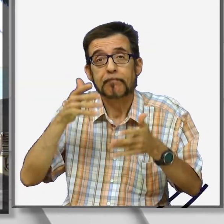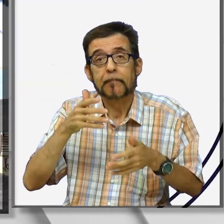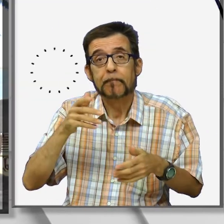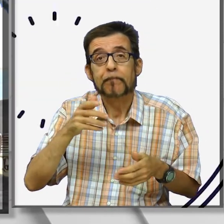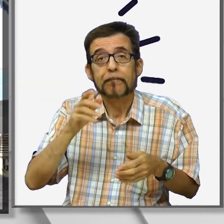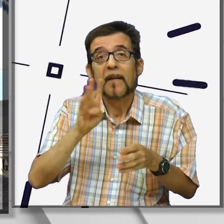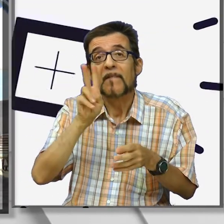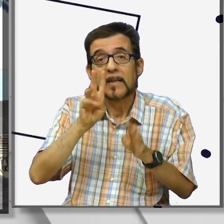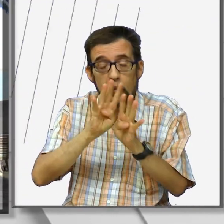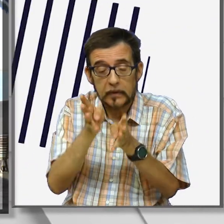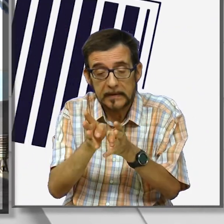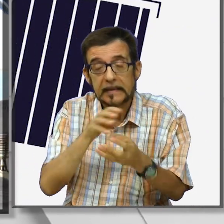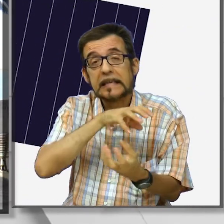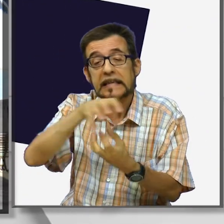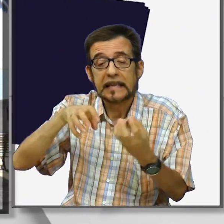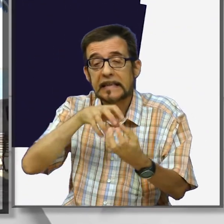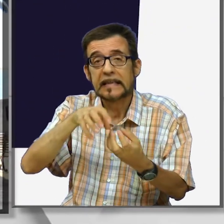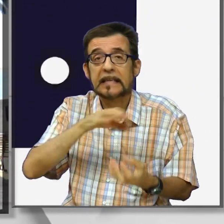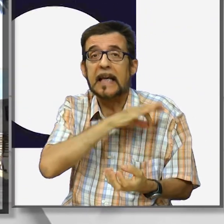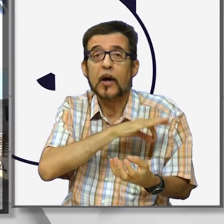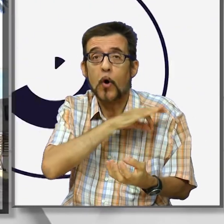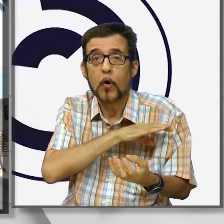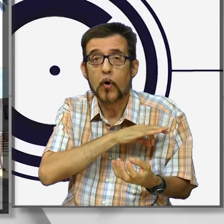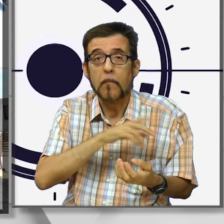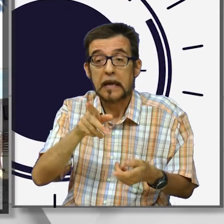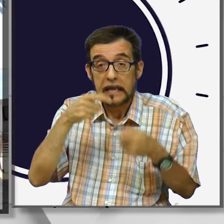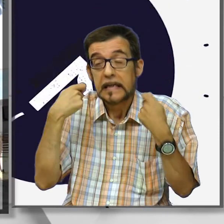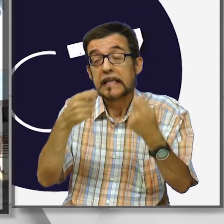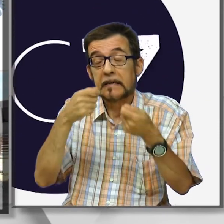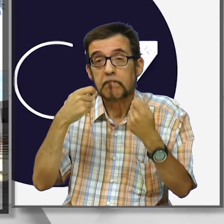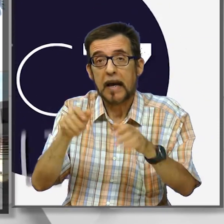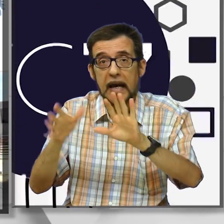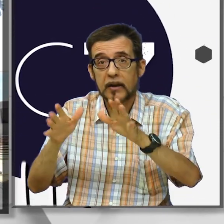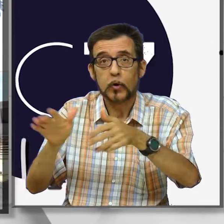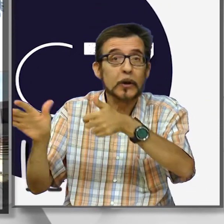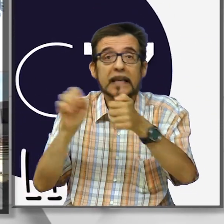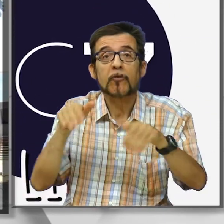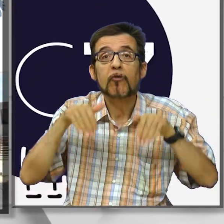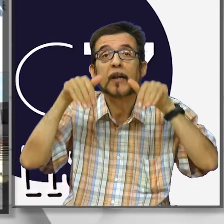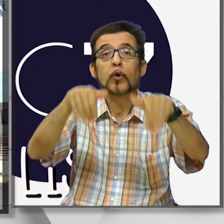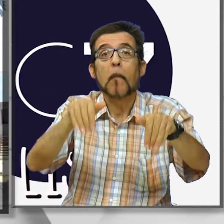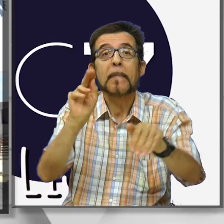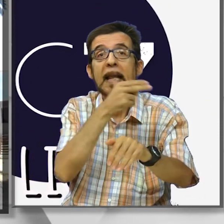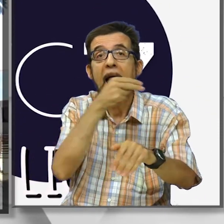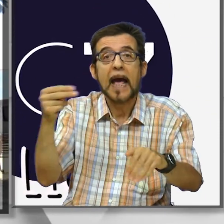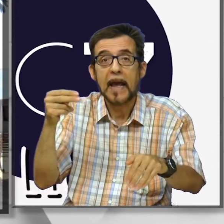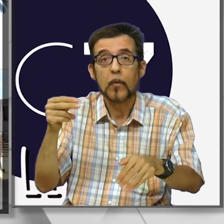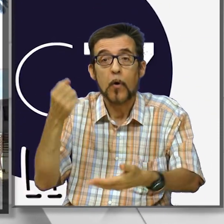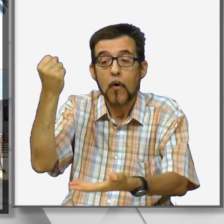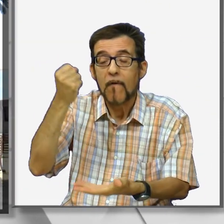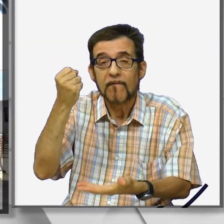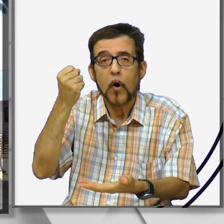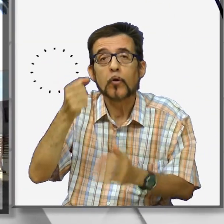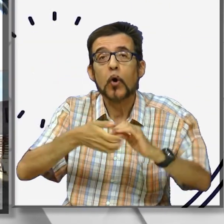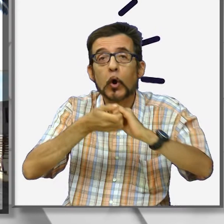crisi economica che ne è conseguita. Abbiamo lì speso davvero circa 600 mila euro e abbiamo costituito un fondo di